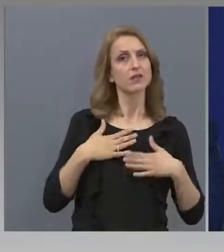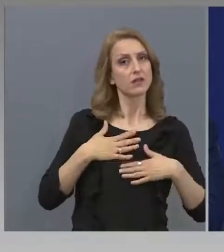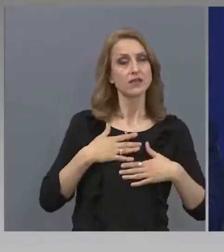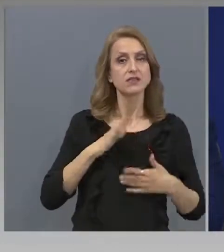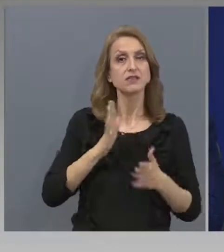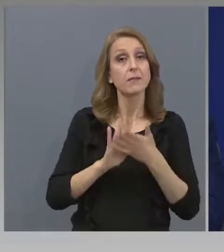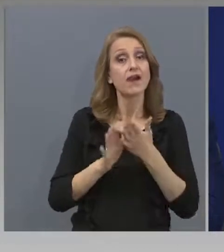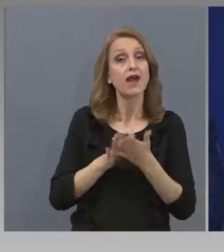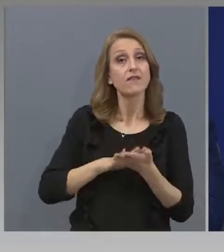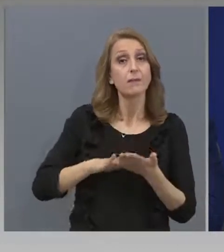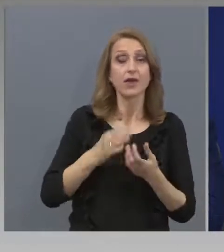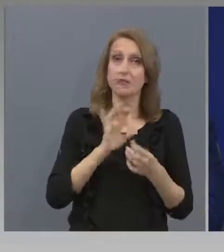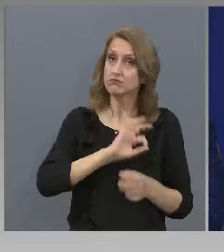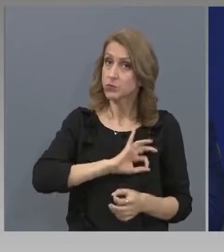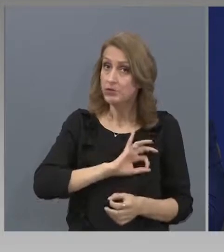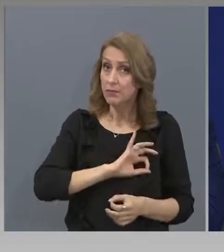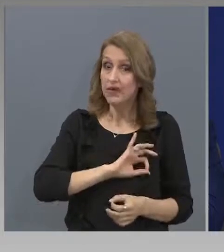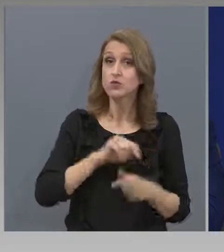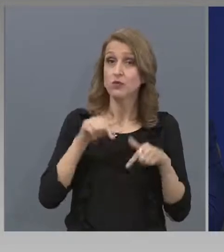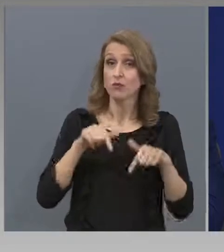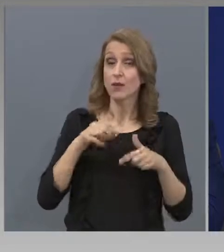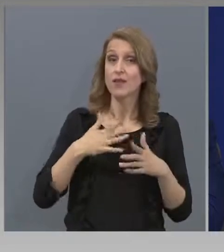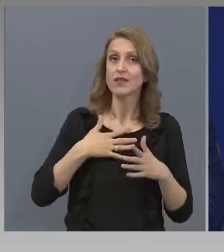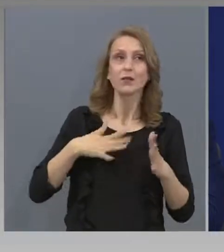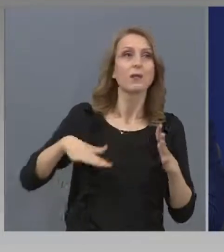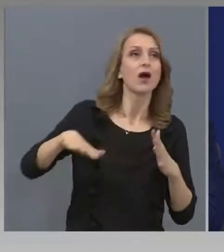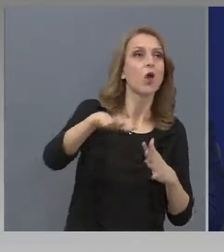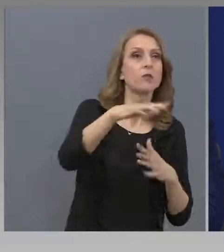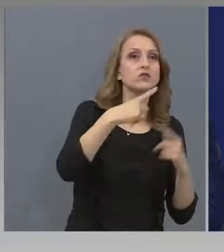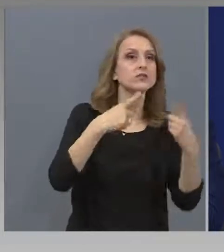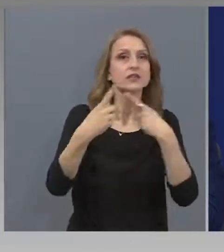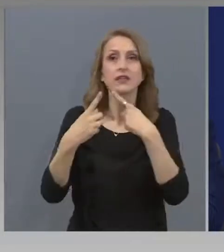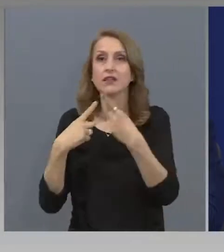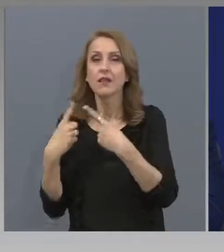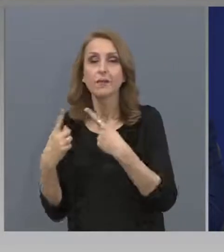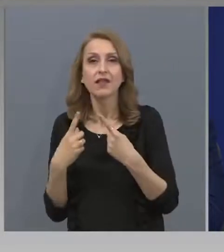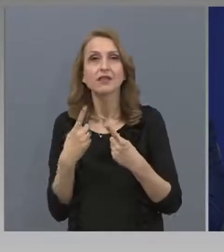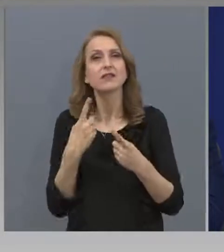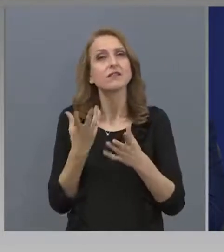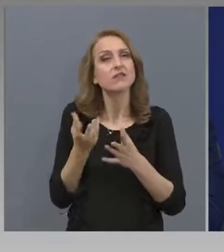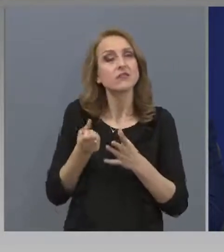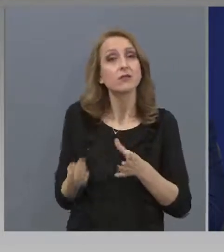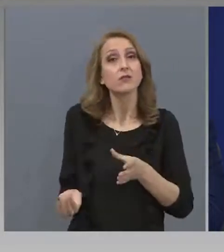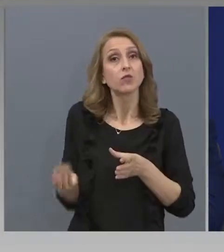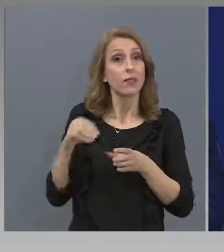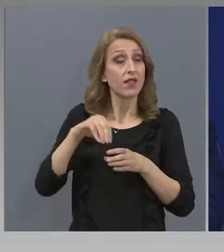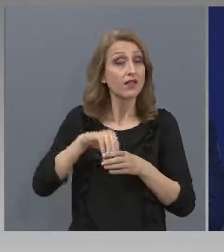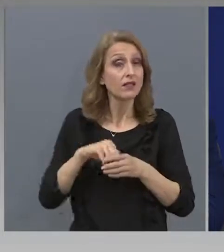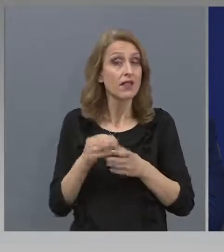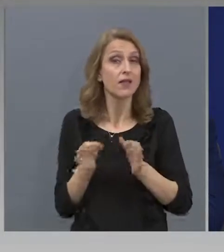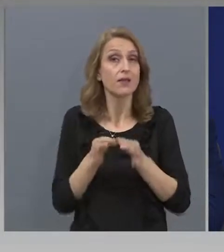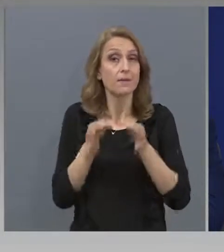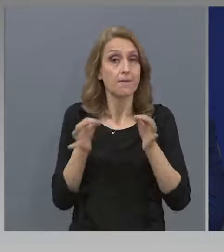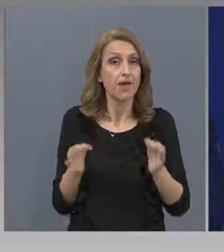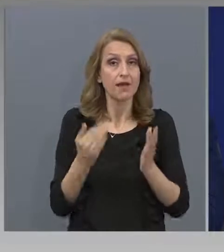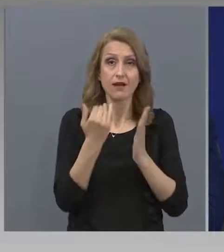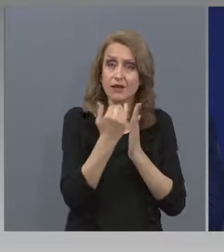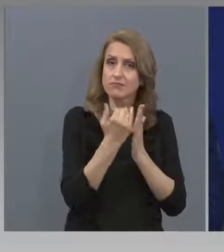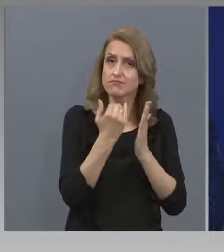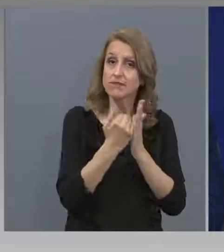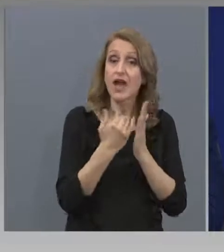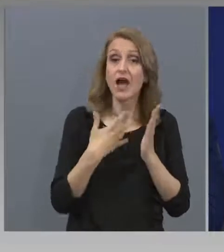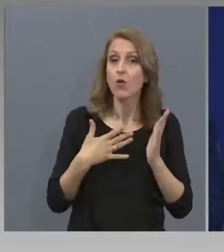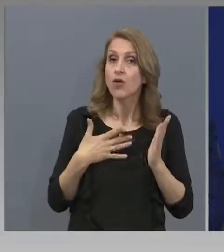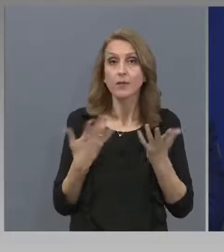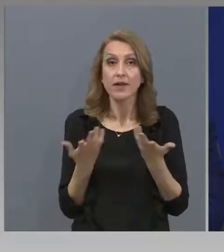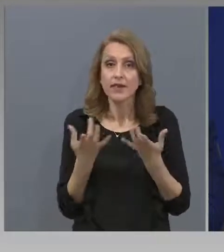за обществен дебат и комуникации и по допълнителни мерки. Когато те излязат своевременно, ще ви